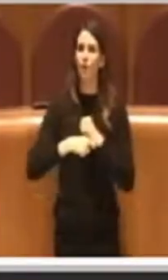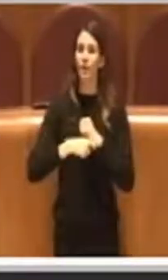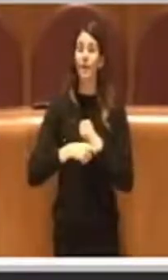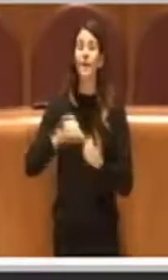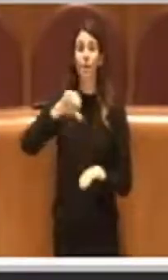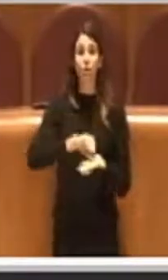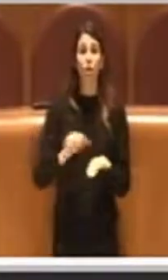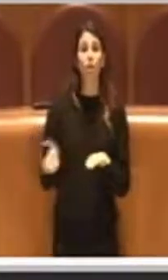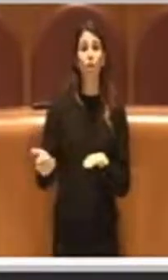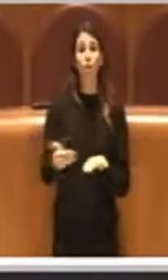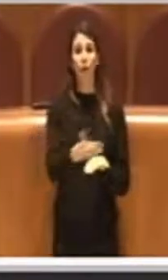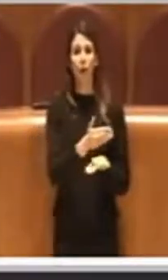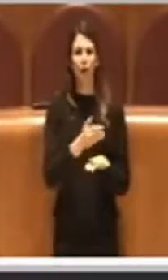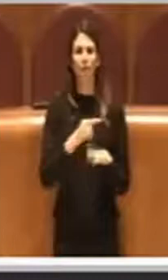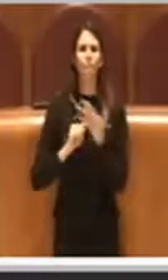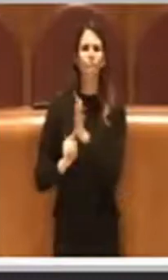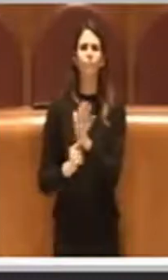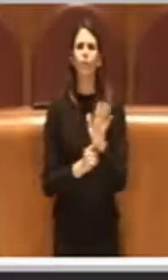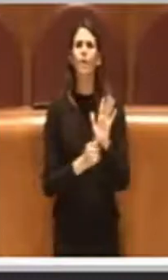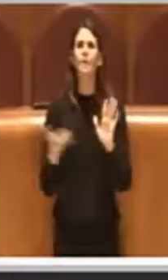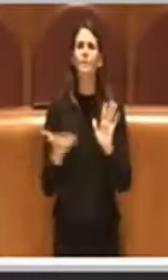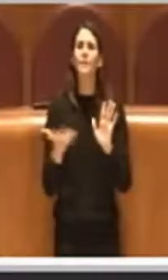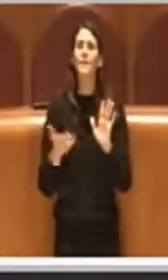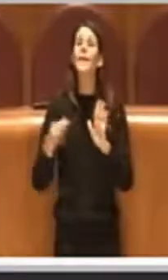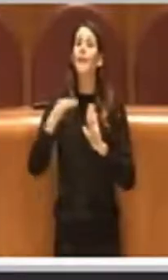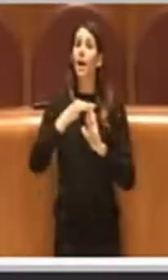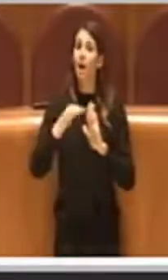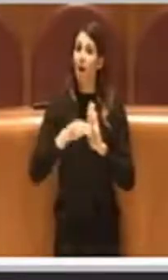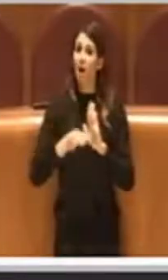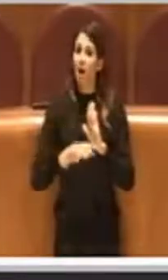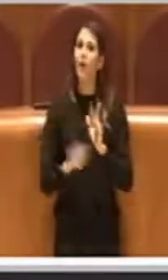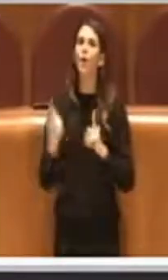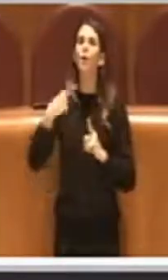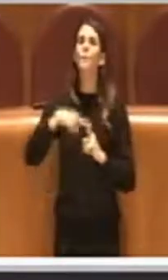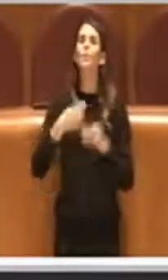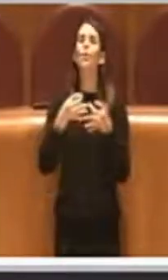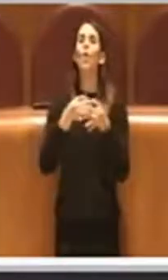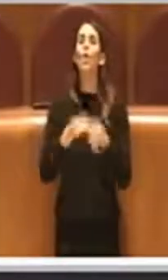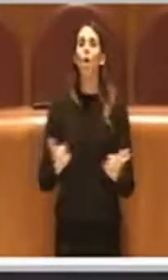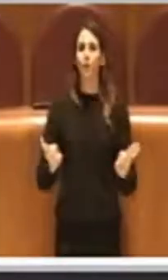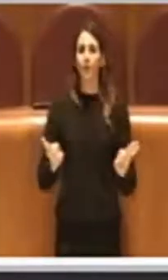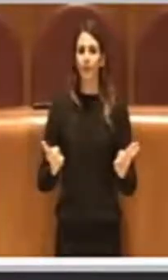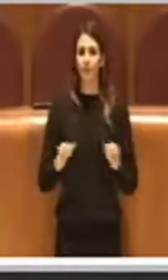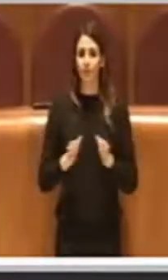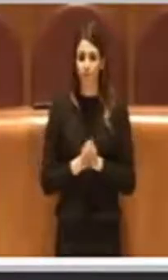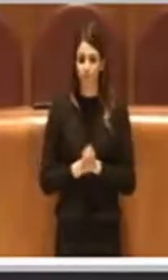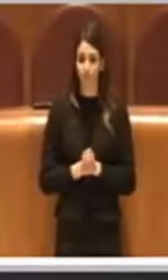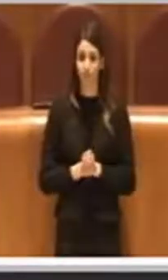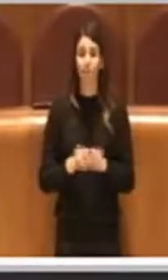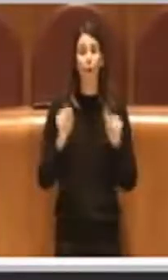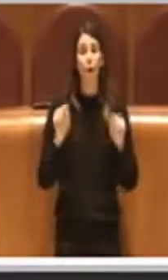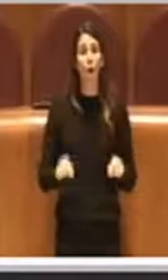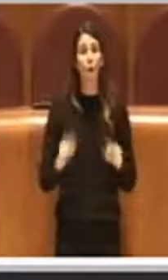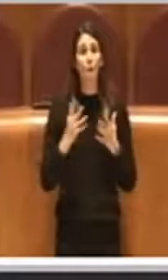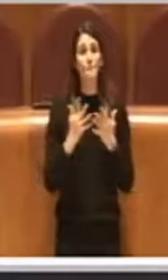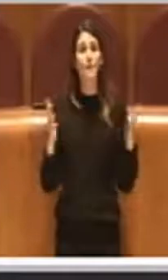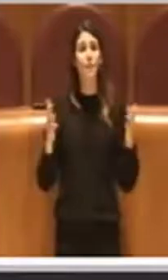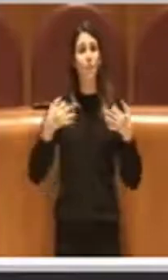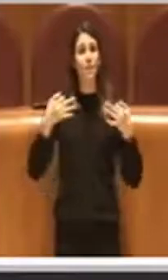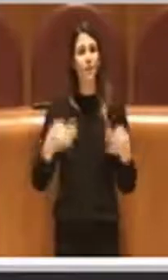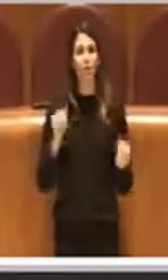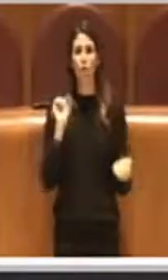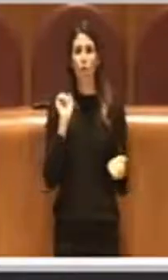e regole, per cui per quanto ci riguarda a questo ordine del giorno la maggioranza voterà contrario.